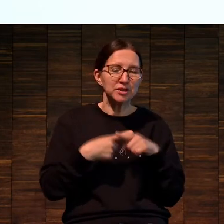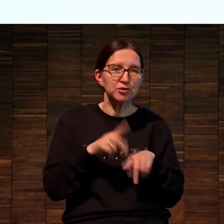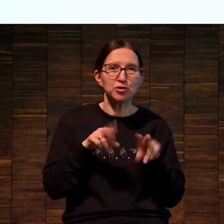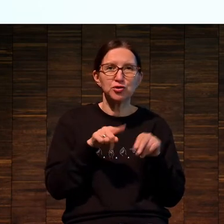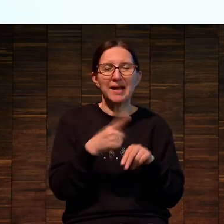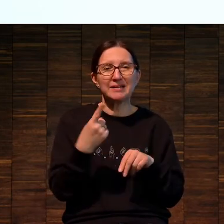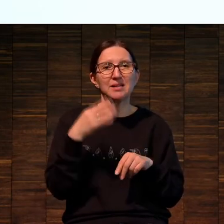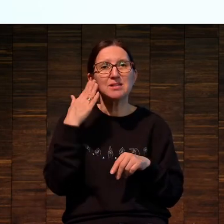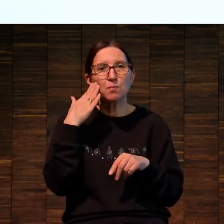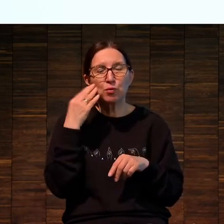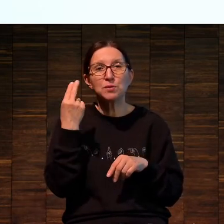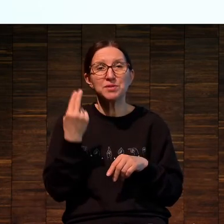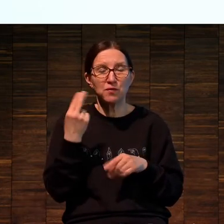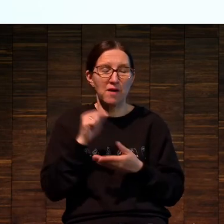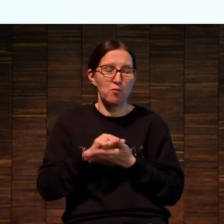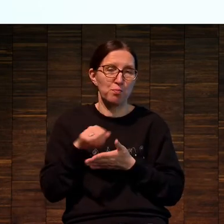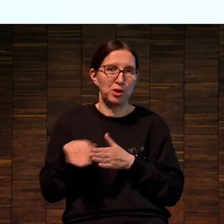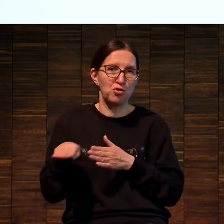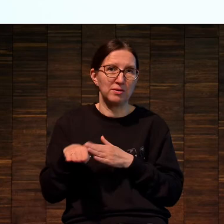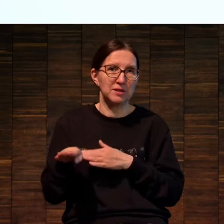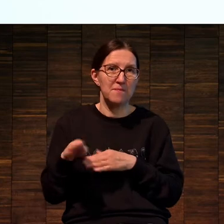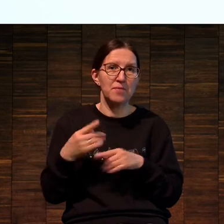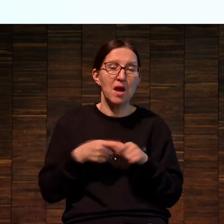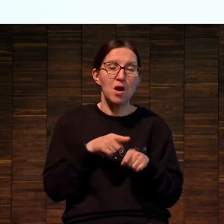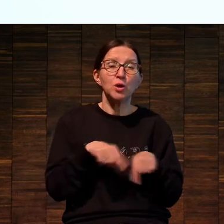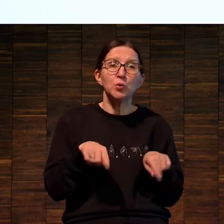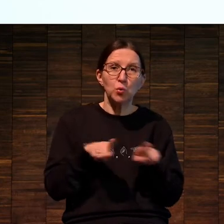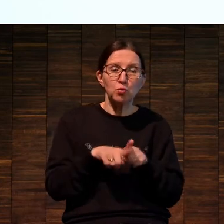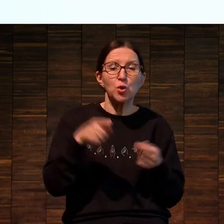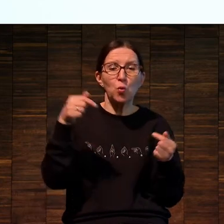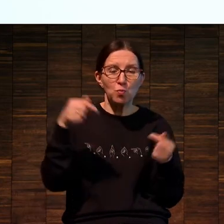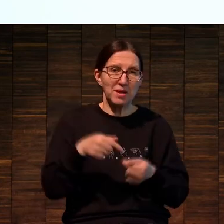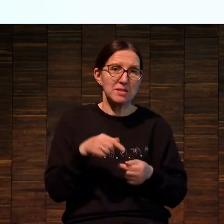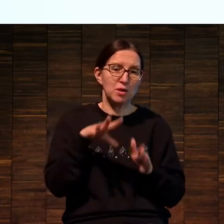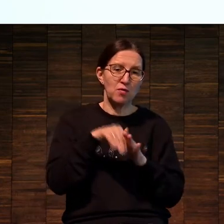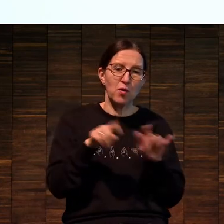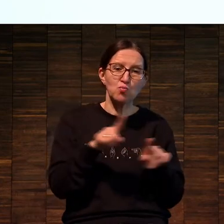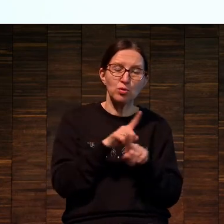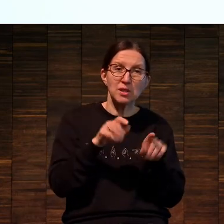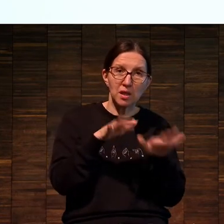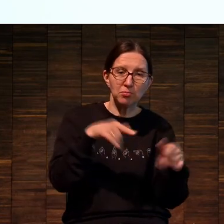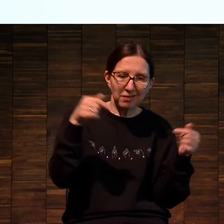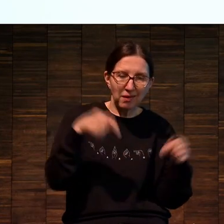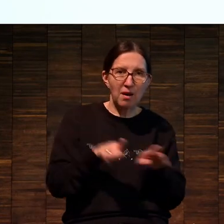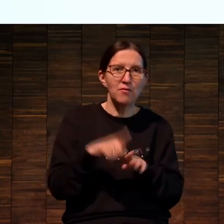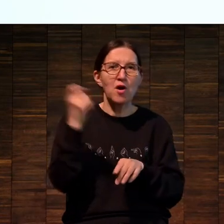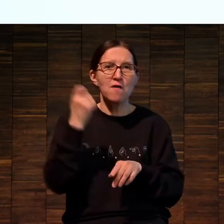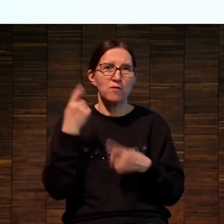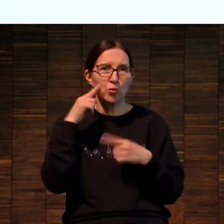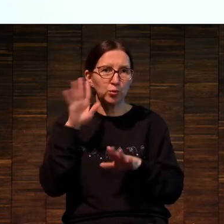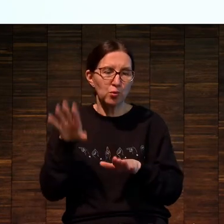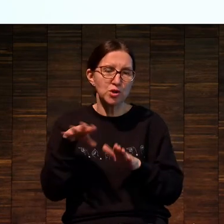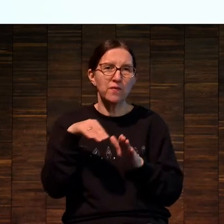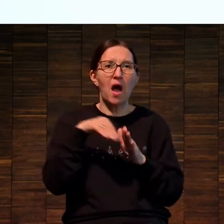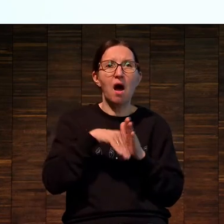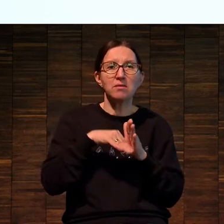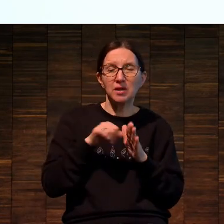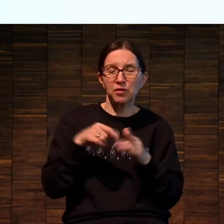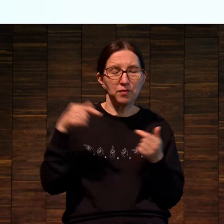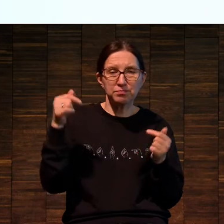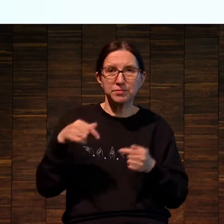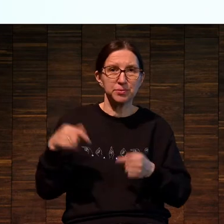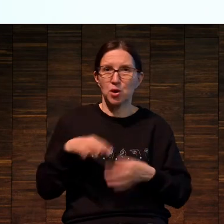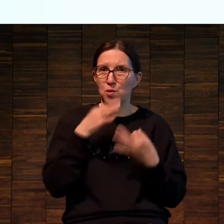как один из способов цифровой печати, который вполне уместен и в музейном деле, и в художественном, и в архивном, и в любом.